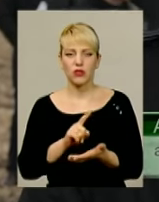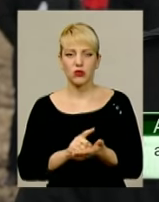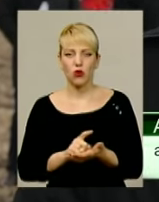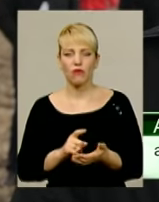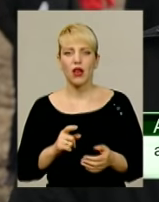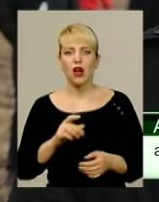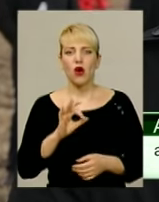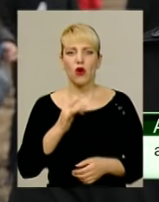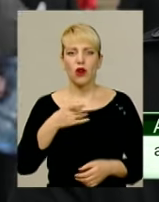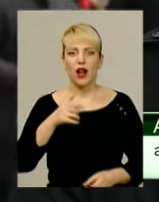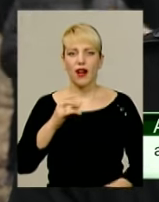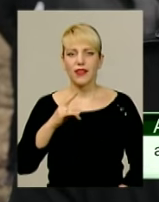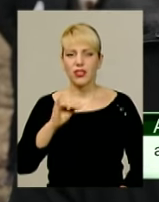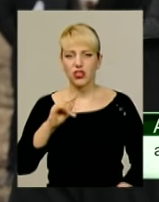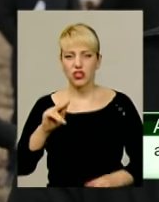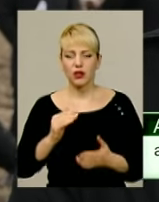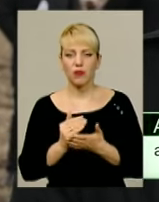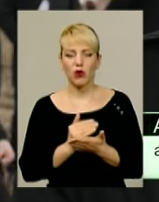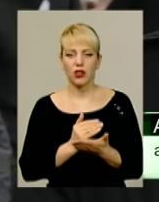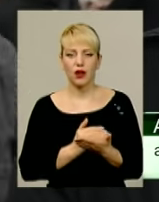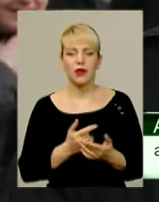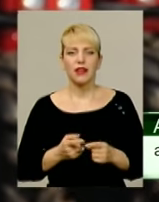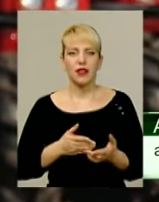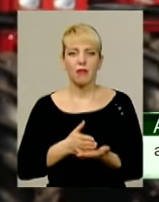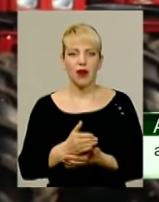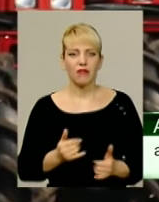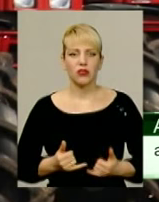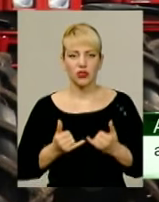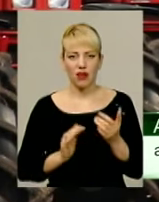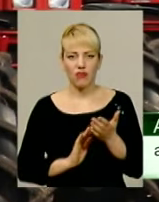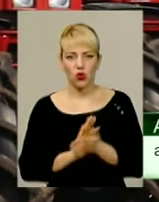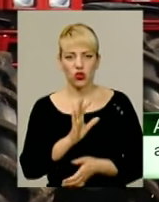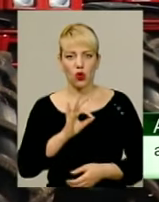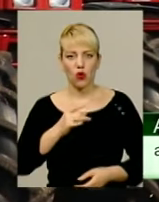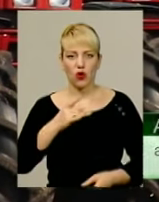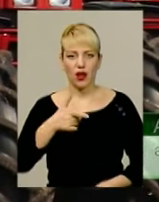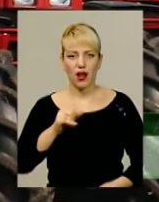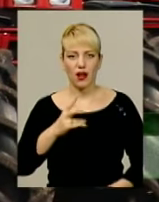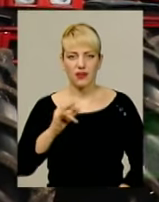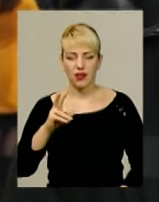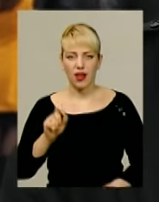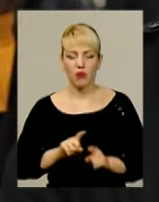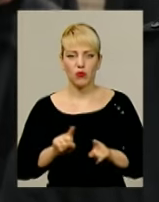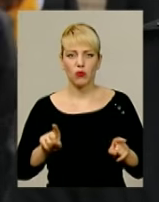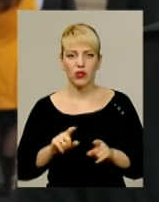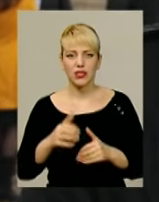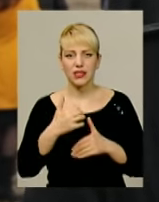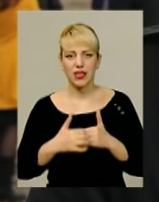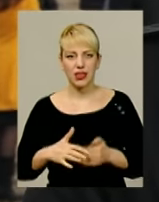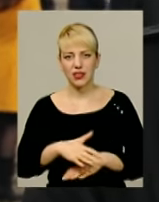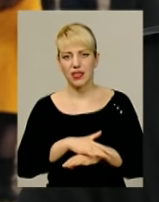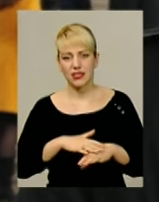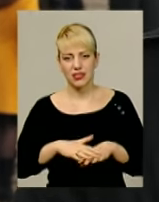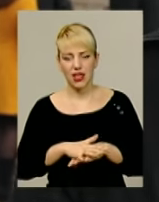це все направлено на створення органічної продукції і популяризації її серед населення. Закладаючи